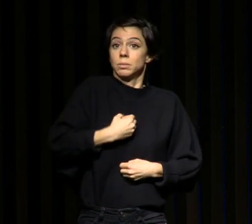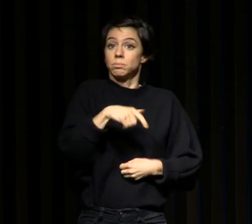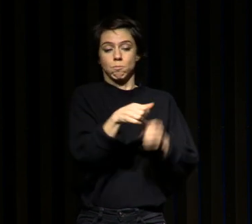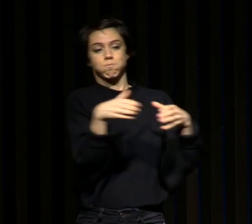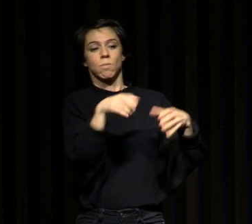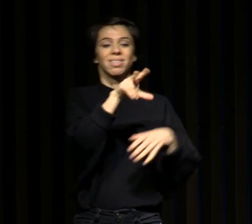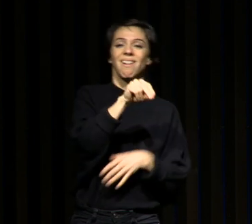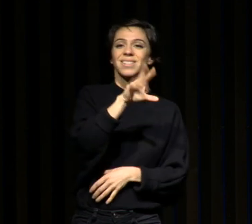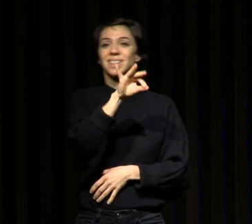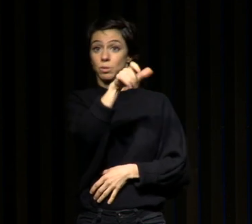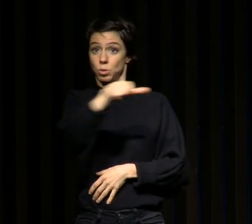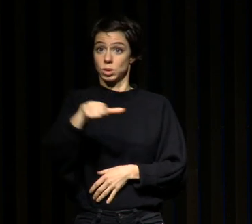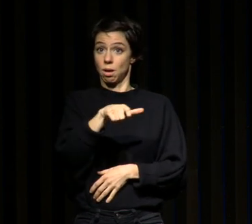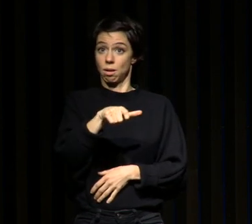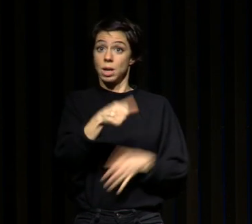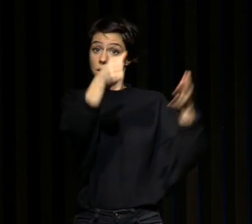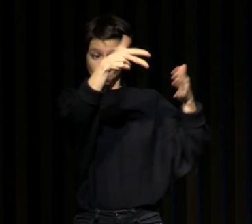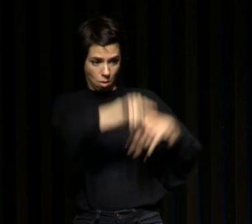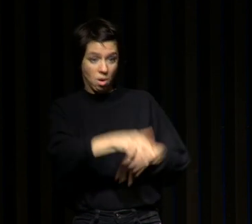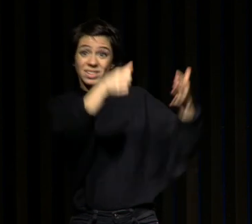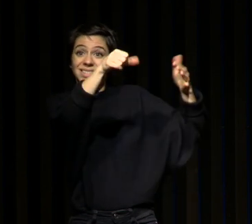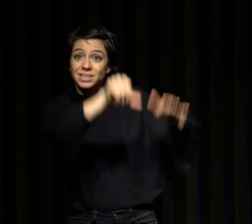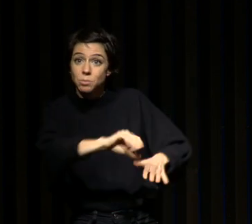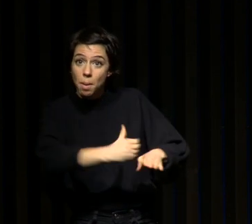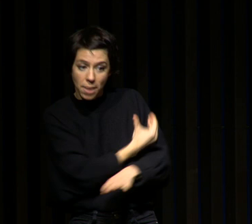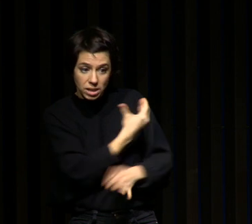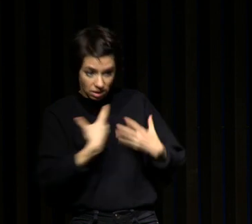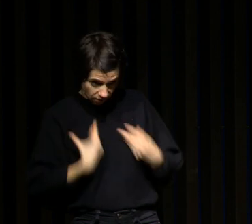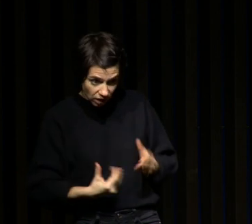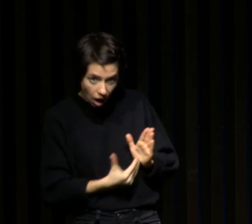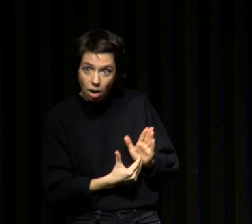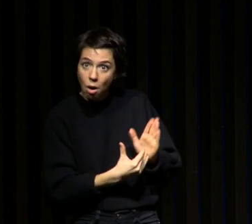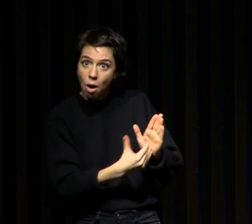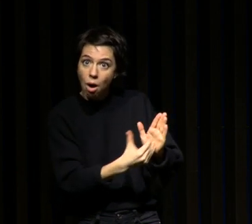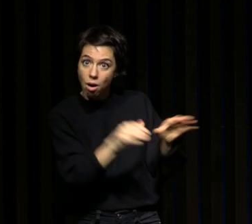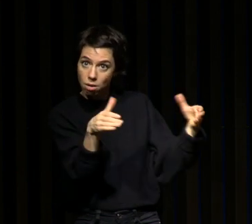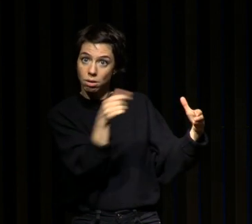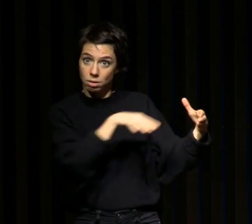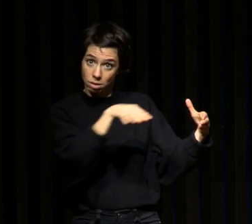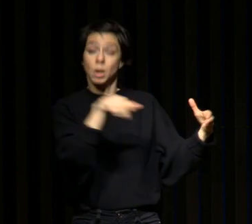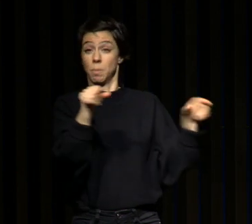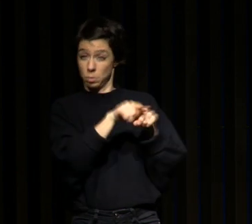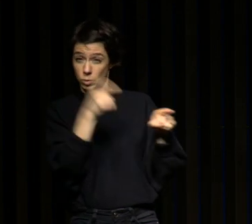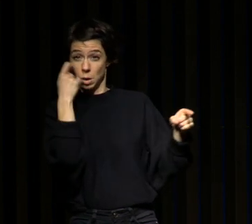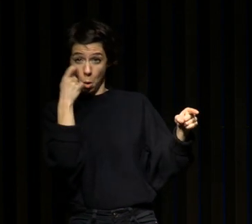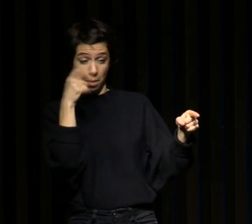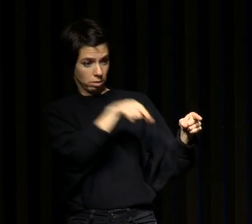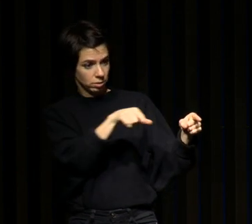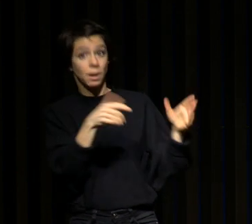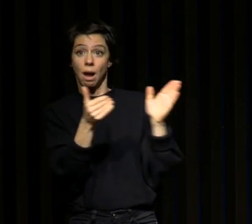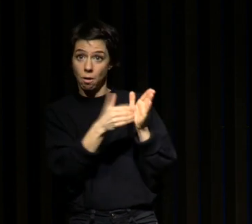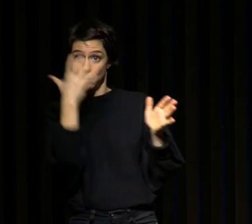une plainte résiduelle 3 à 6 mois du rang de fatigue mais on voit que cette fatigue elle est aussi associée au trouble du sommeil